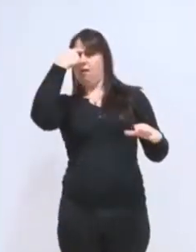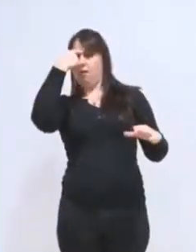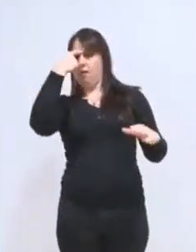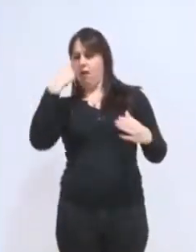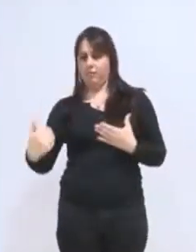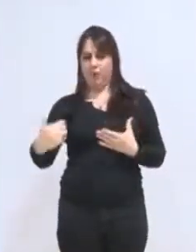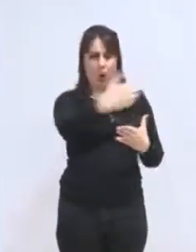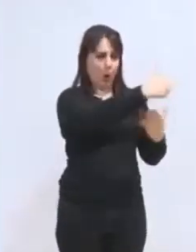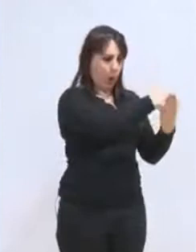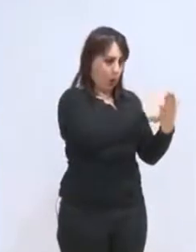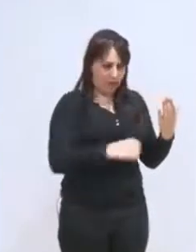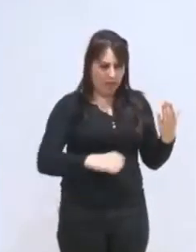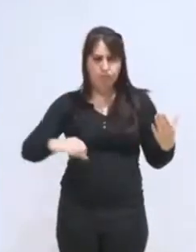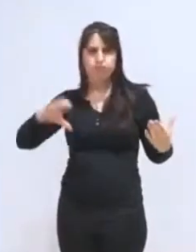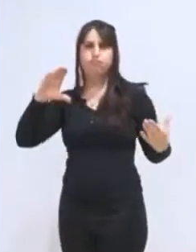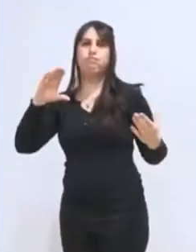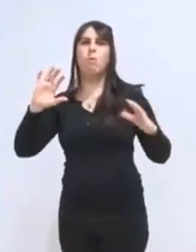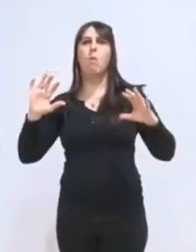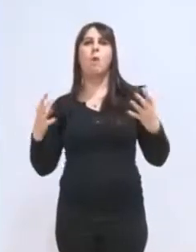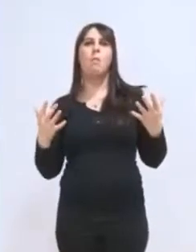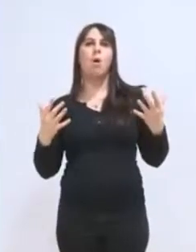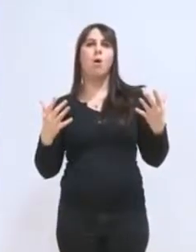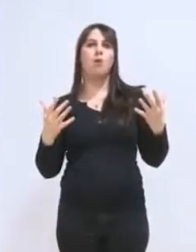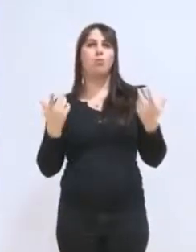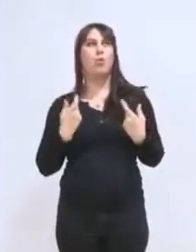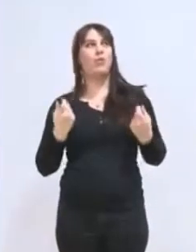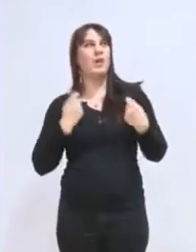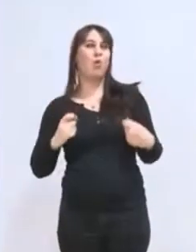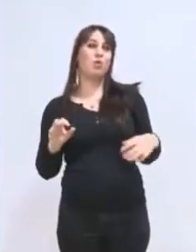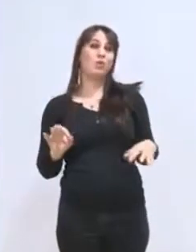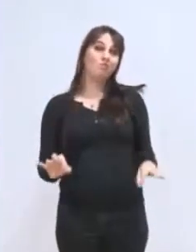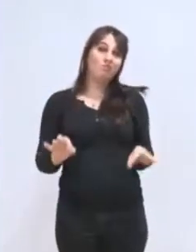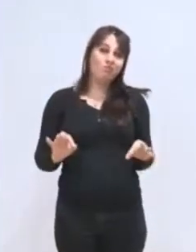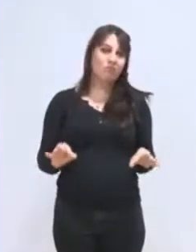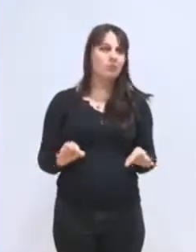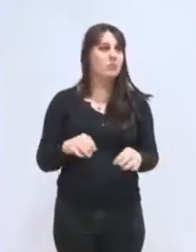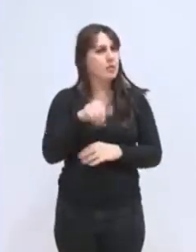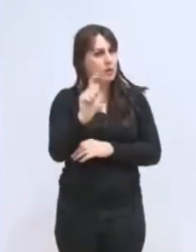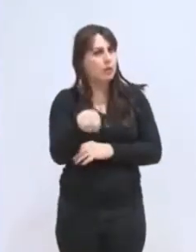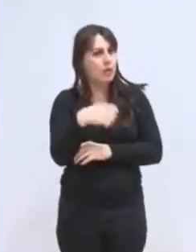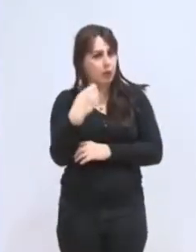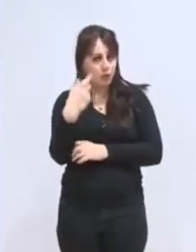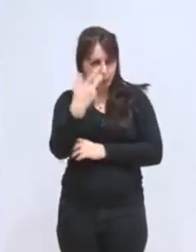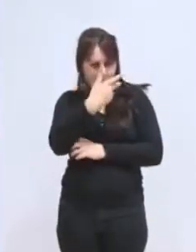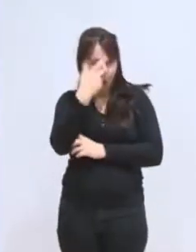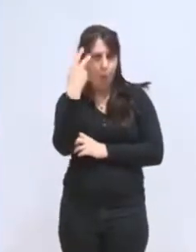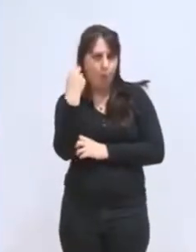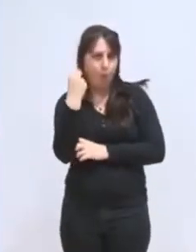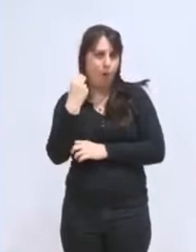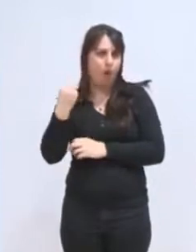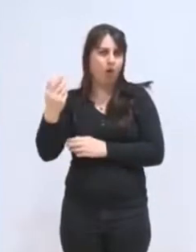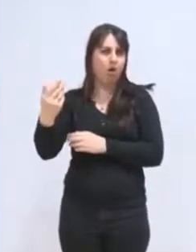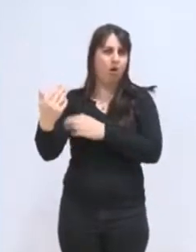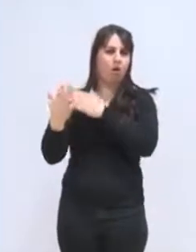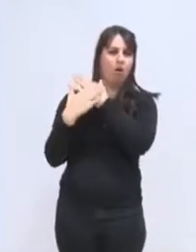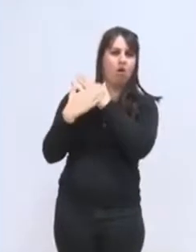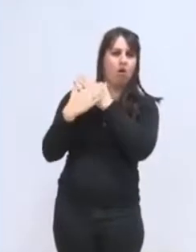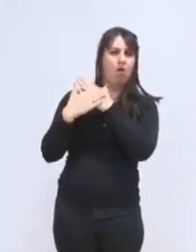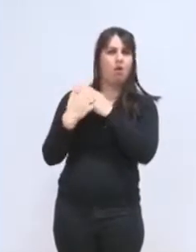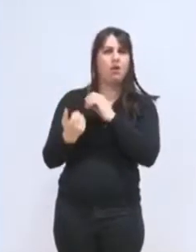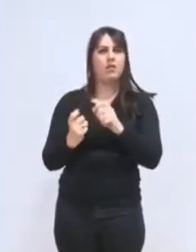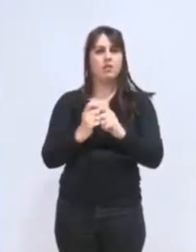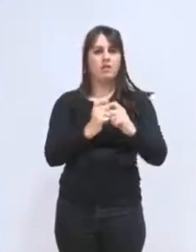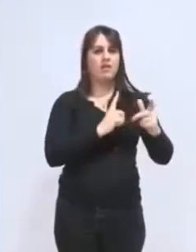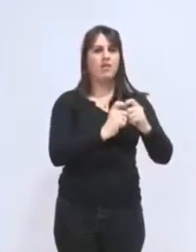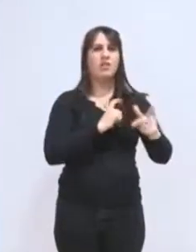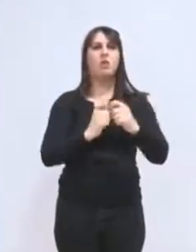la recette qui permet d'être une moindre dépense, même si je partage ce qui a été dit sur les dividendes, non pas forcément